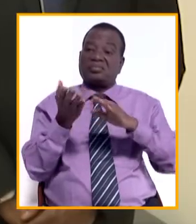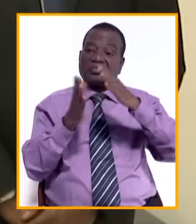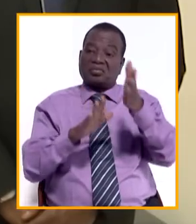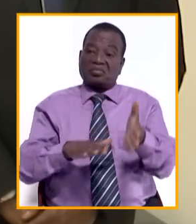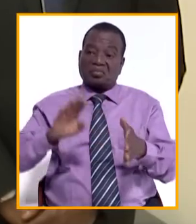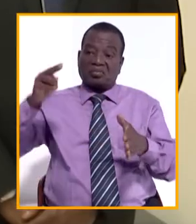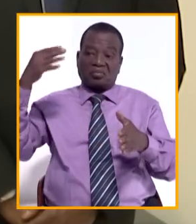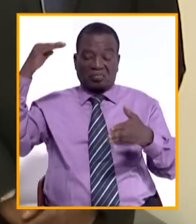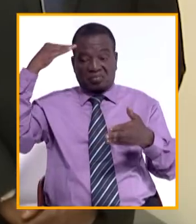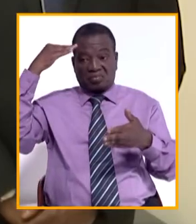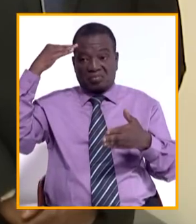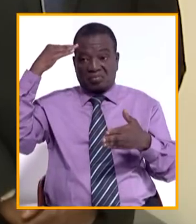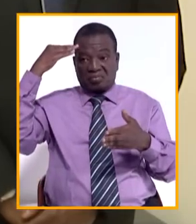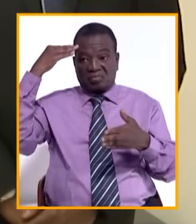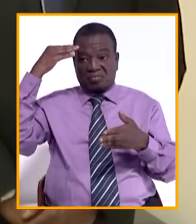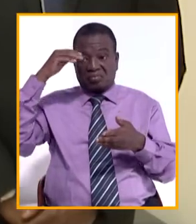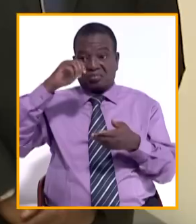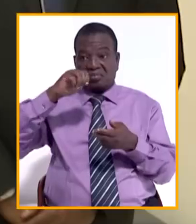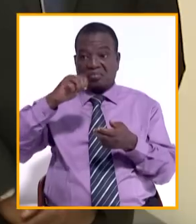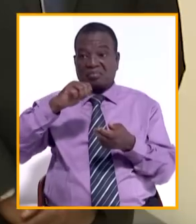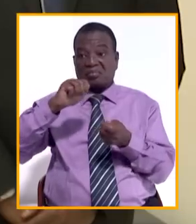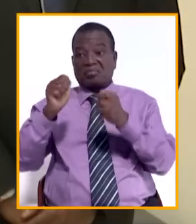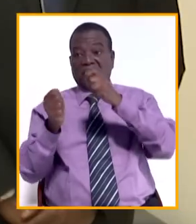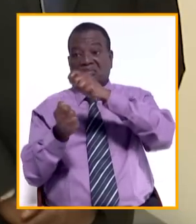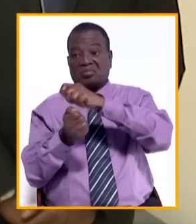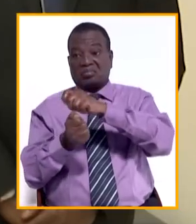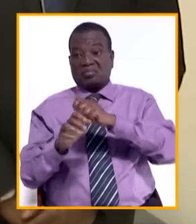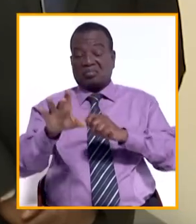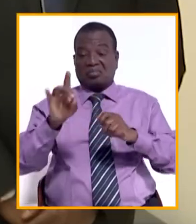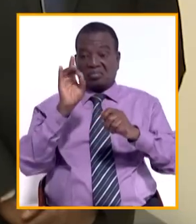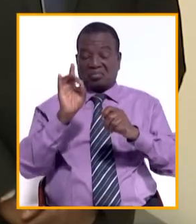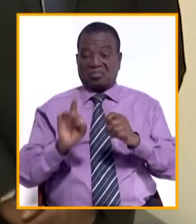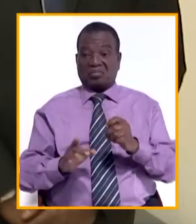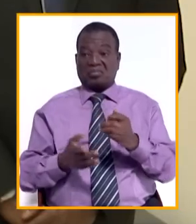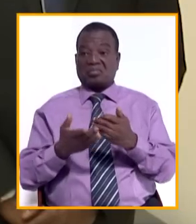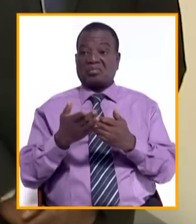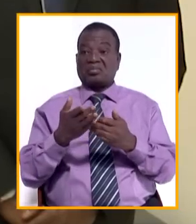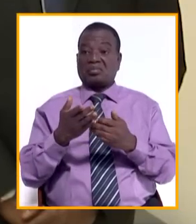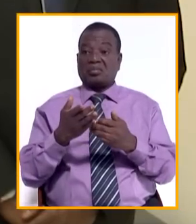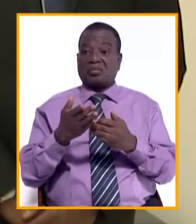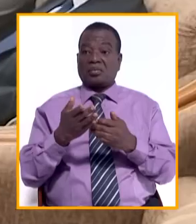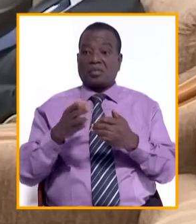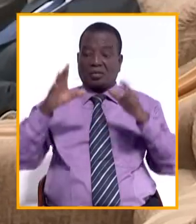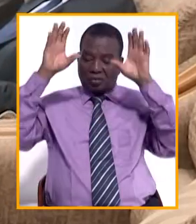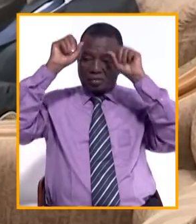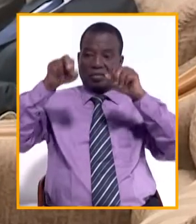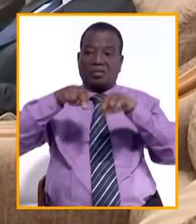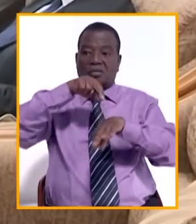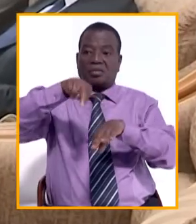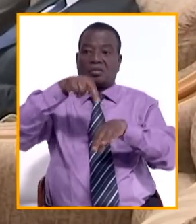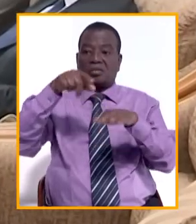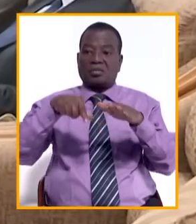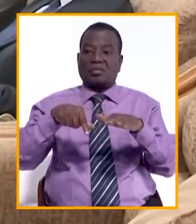ministre, successeur désigné à la magistrature suprême du président de la République